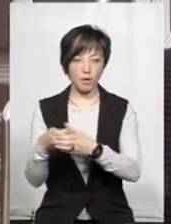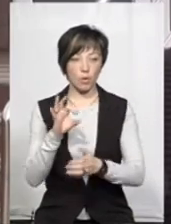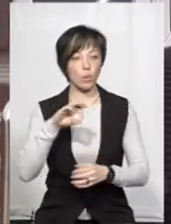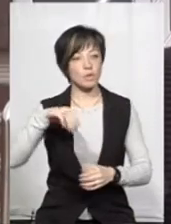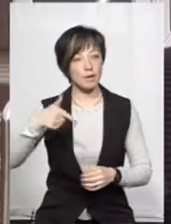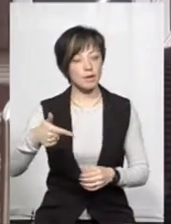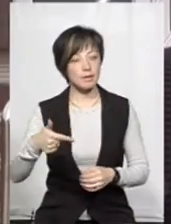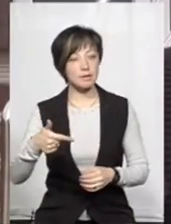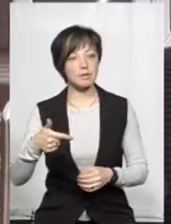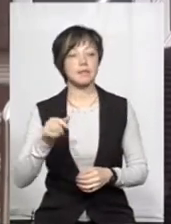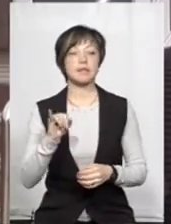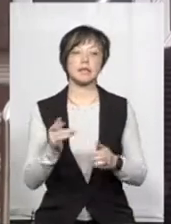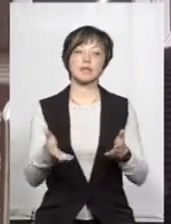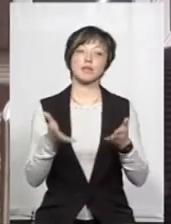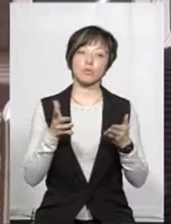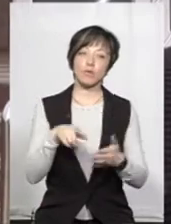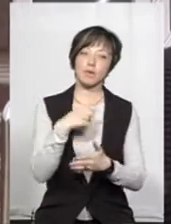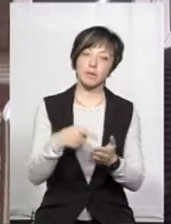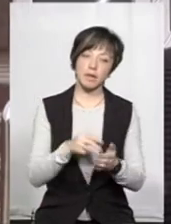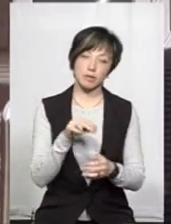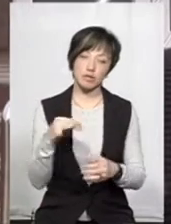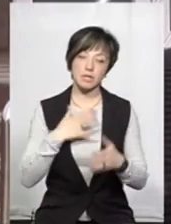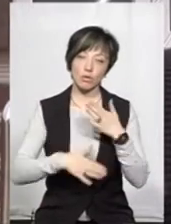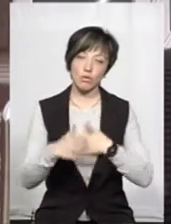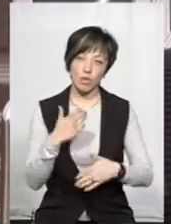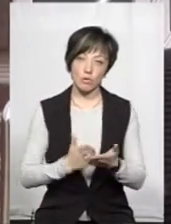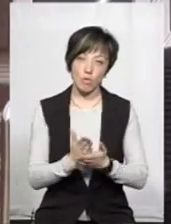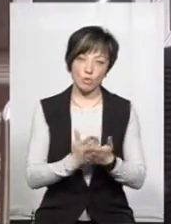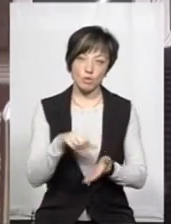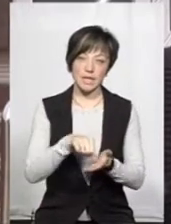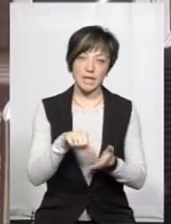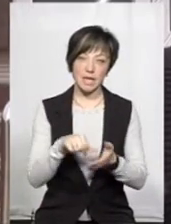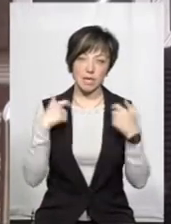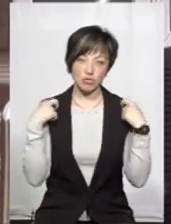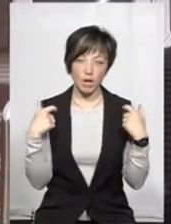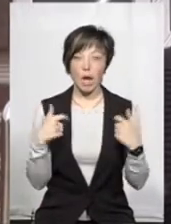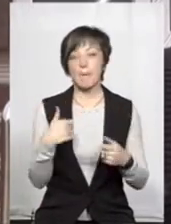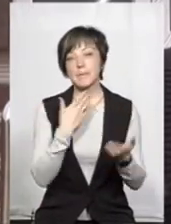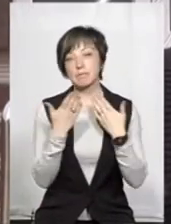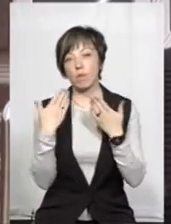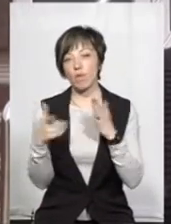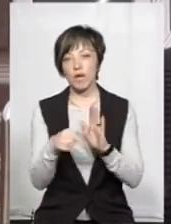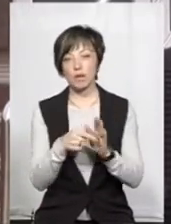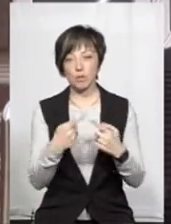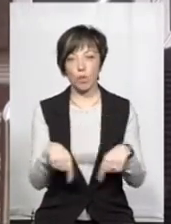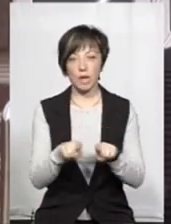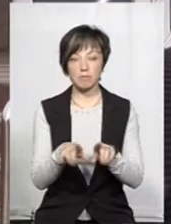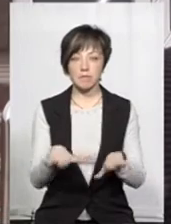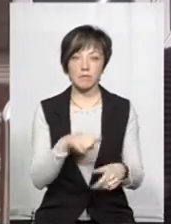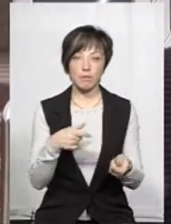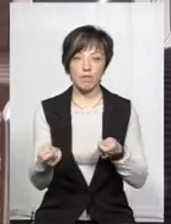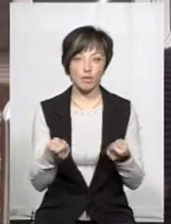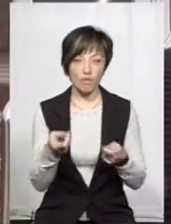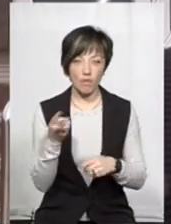територіальних, і з'ясовували питання, чи задоволені вони послугами дільничих. Ми спілкувалися з органами місцевого